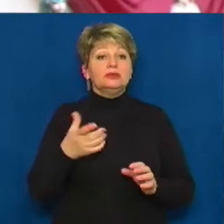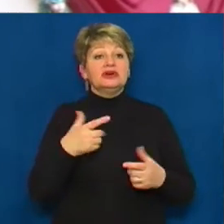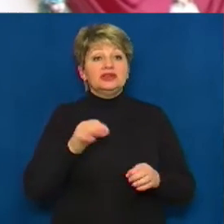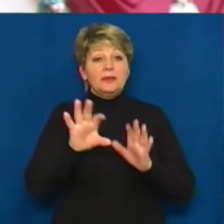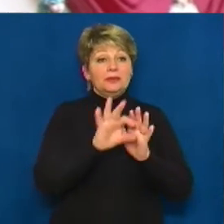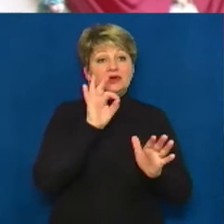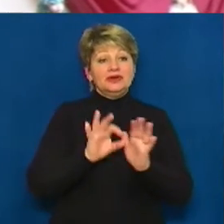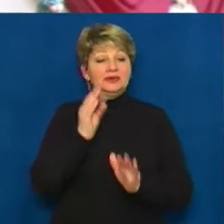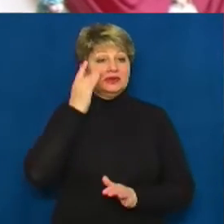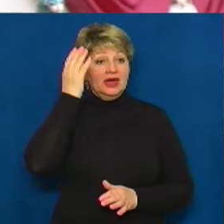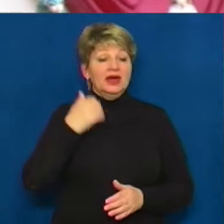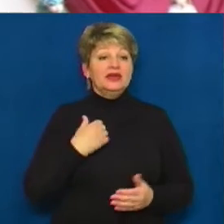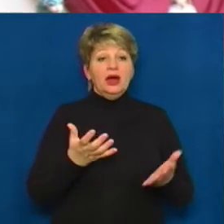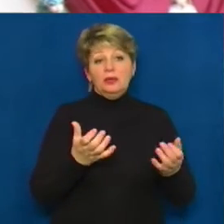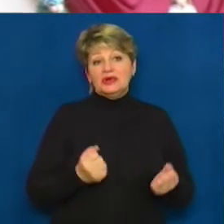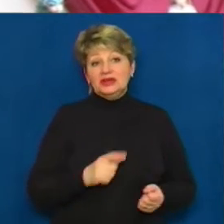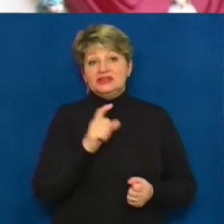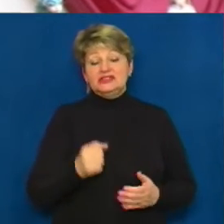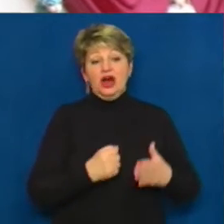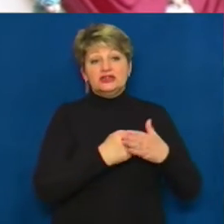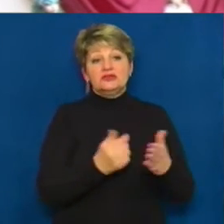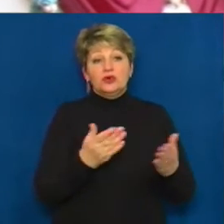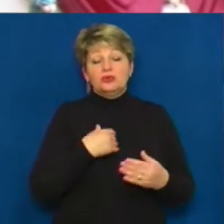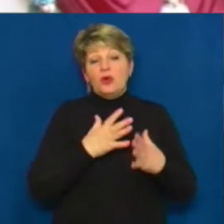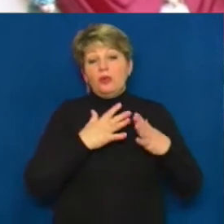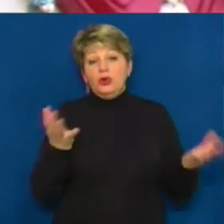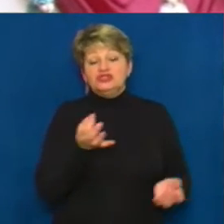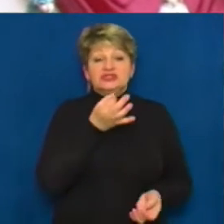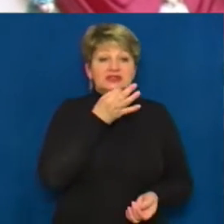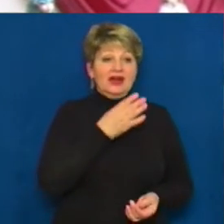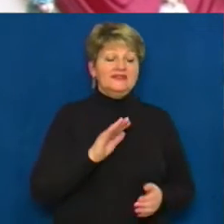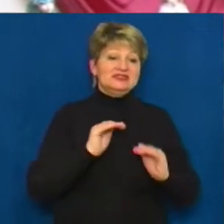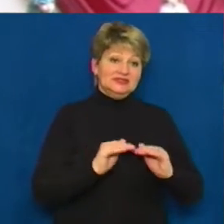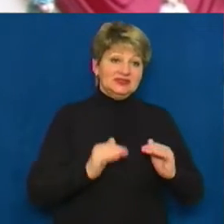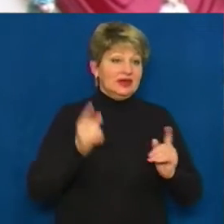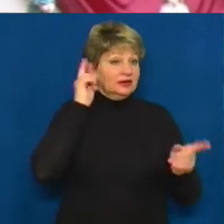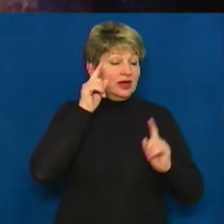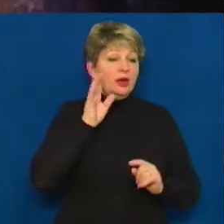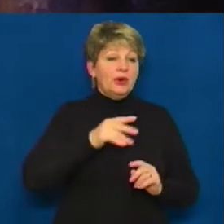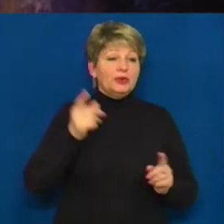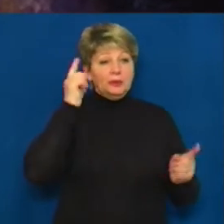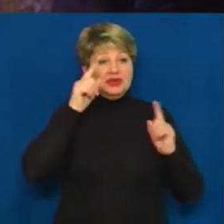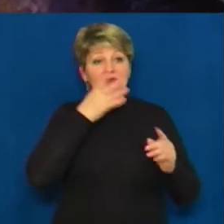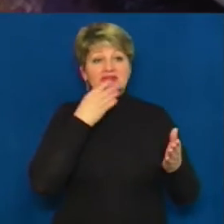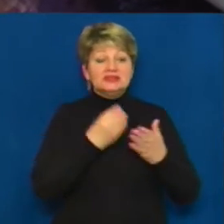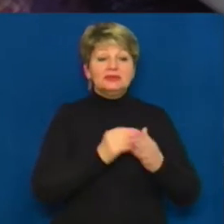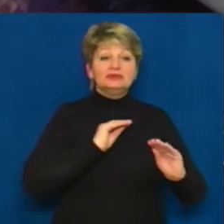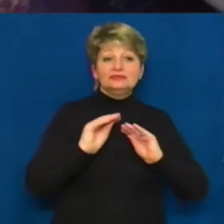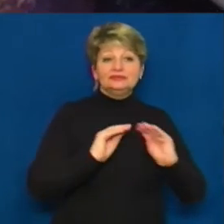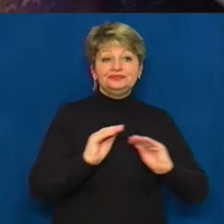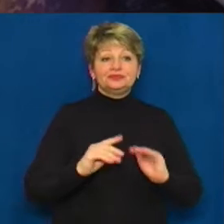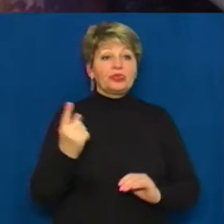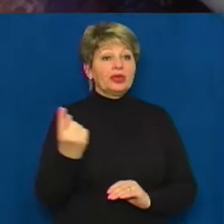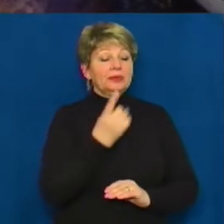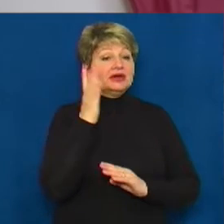Я брала просто за основу якихось персонажів, які мені подобалися в дитячих казках, і вже потім придумала їхні образи. Перша лялька з